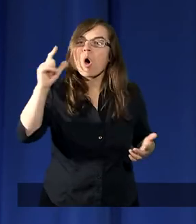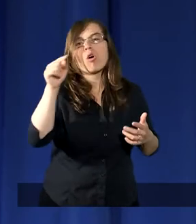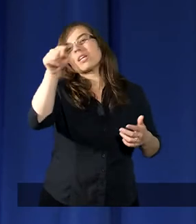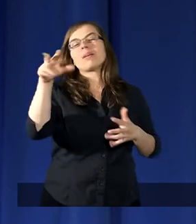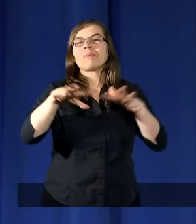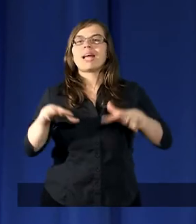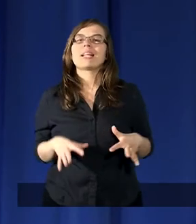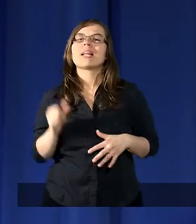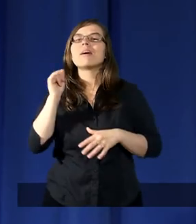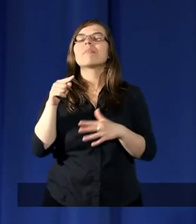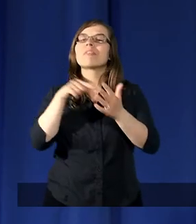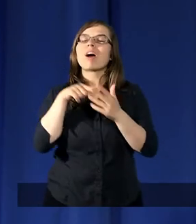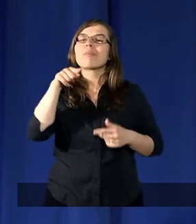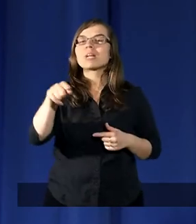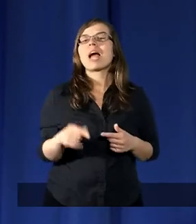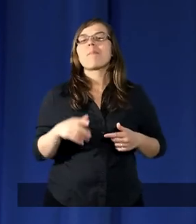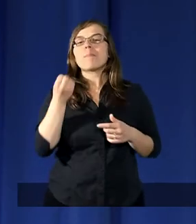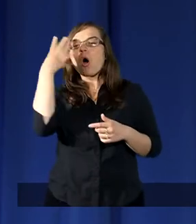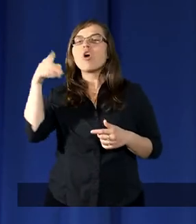O czym jeszcze Mojżesz